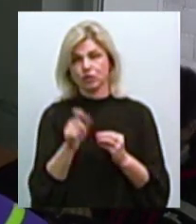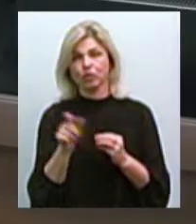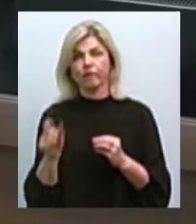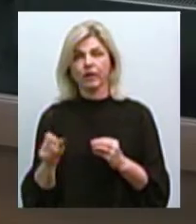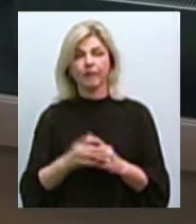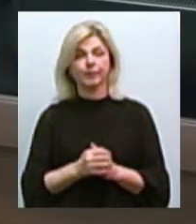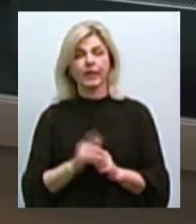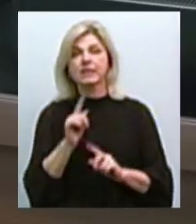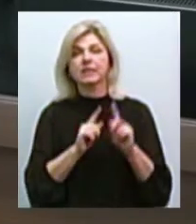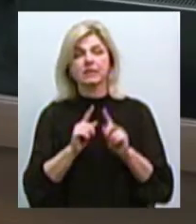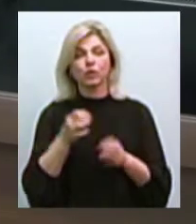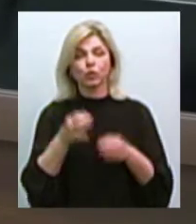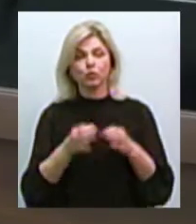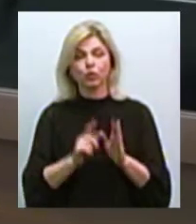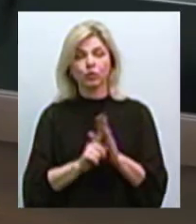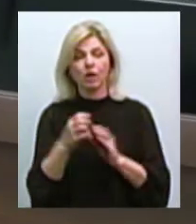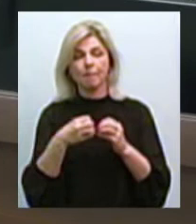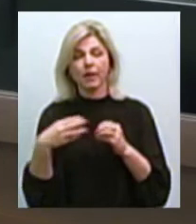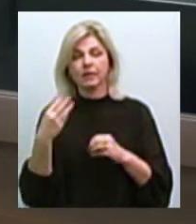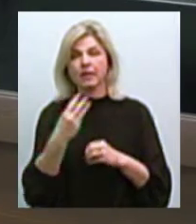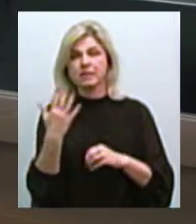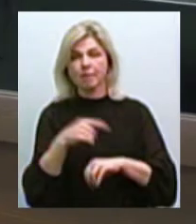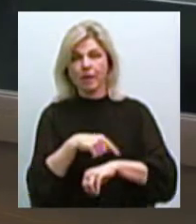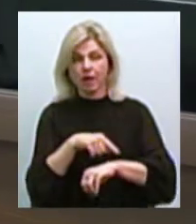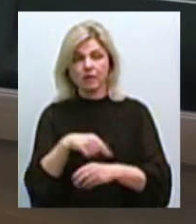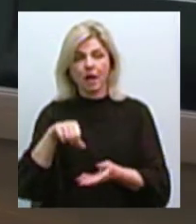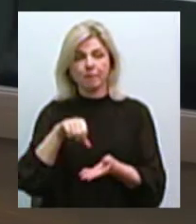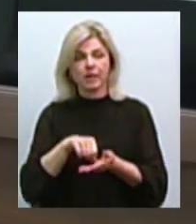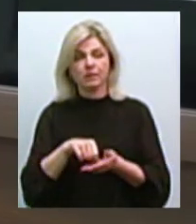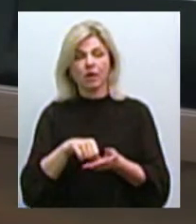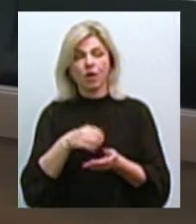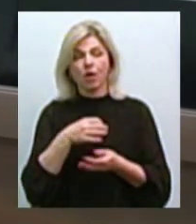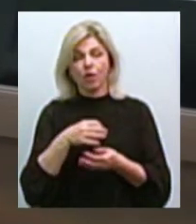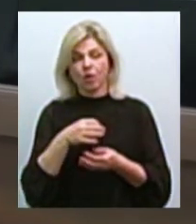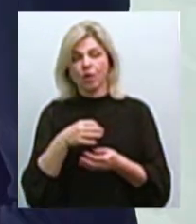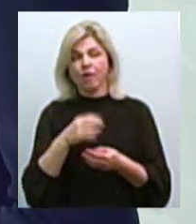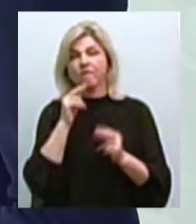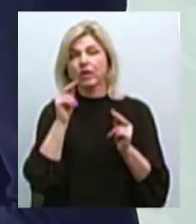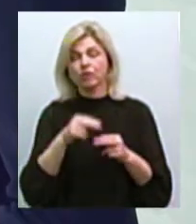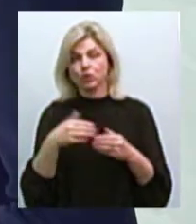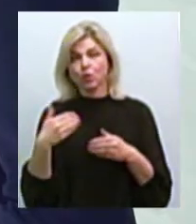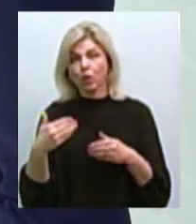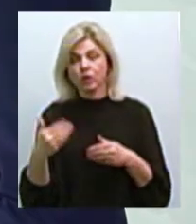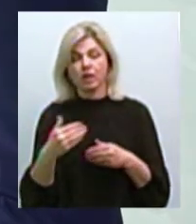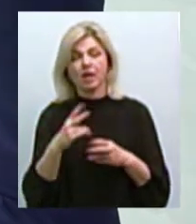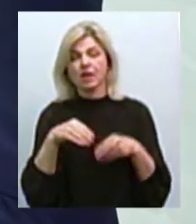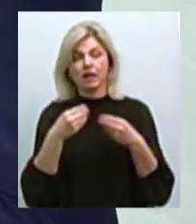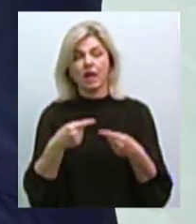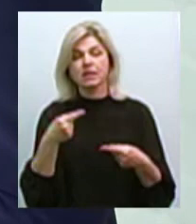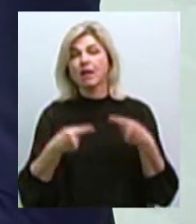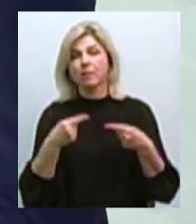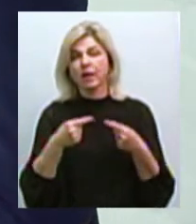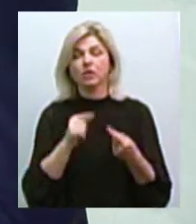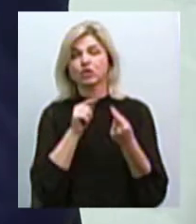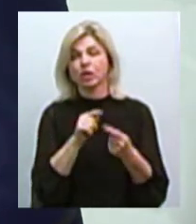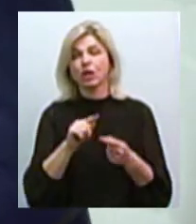Засідання суду розпочалося 15.35. Представник відповідача Руслан Бондарь вчасно не надав позивачці заперечення проти позову